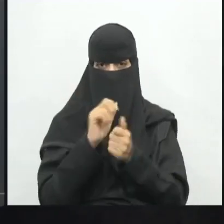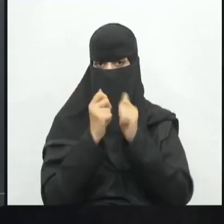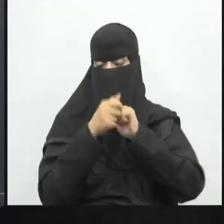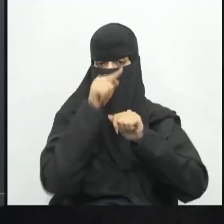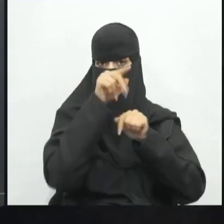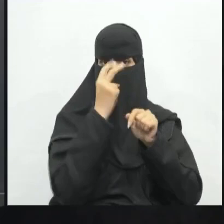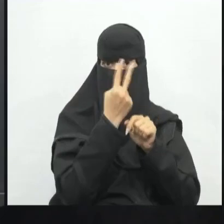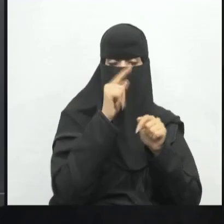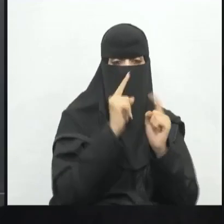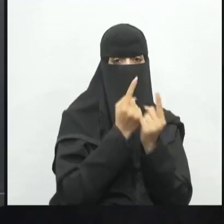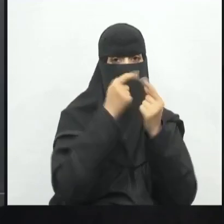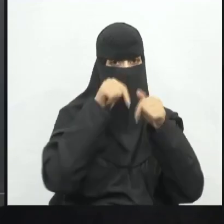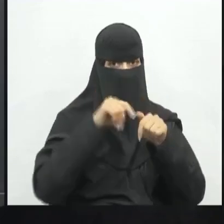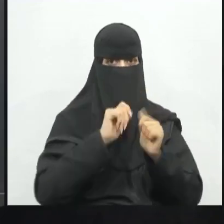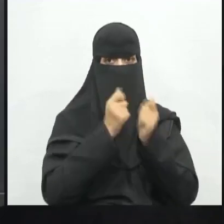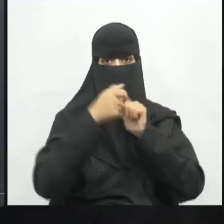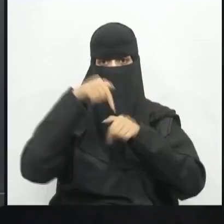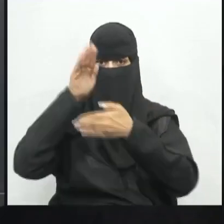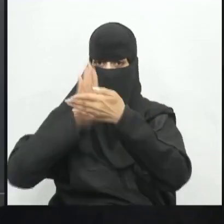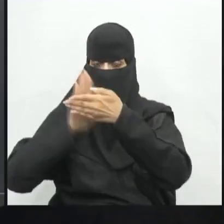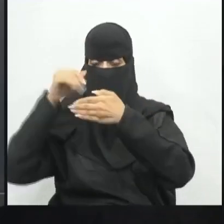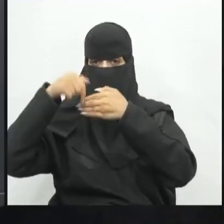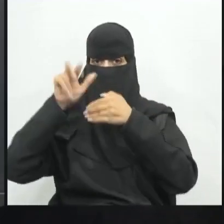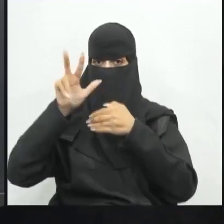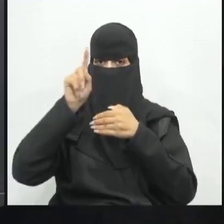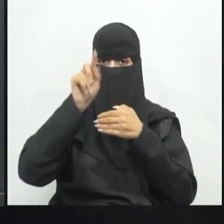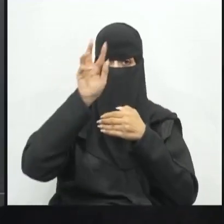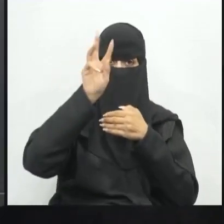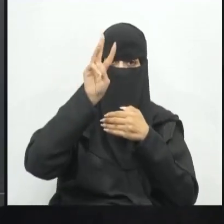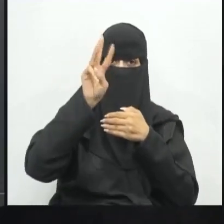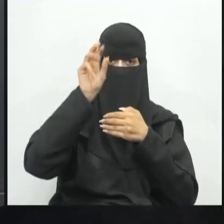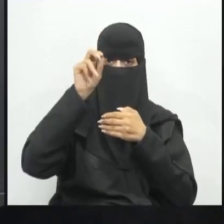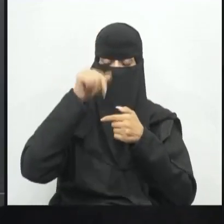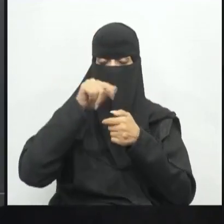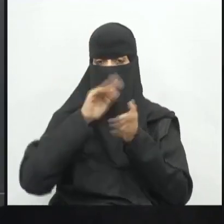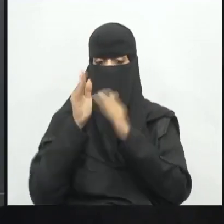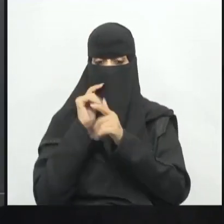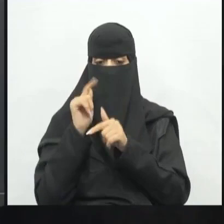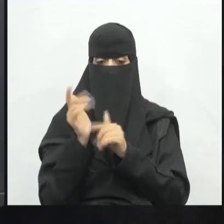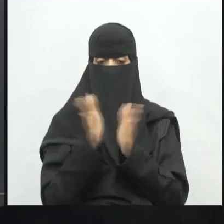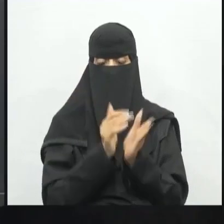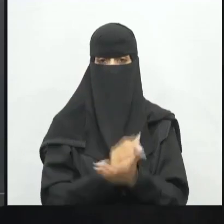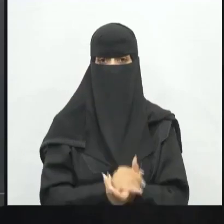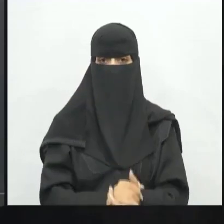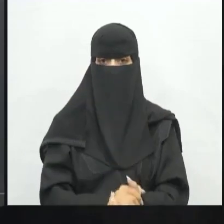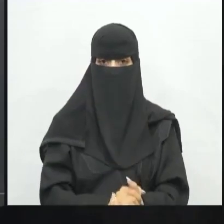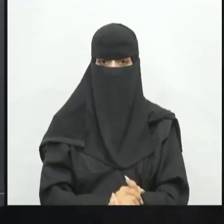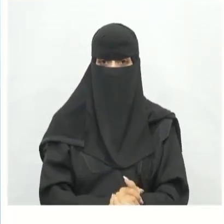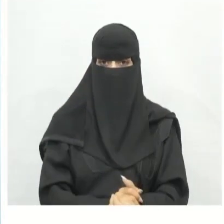من المفيد استخدام البطانة والبثق لتحويل هذا الشكل ثلاثي الأبعاد